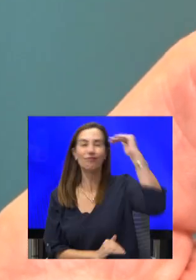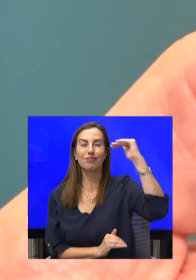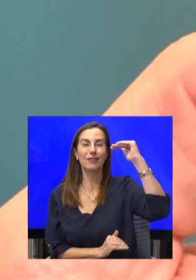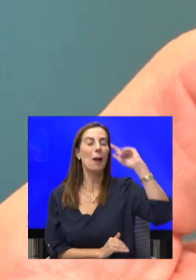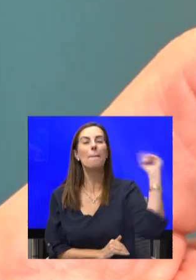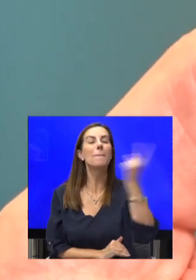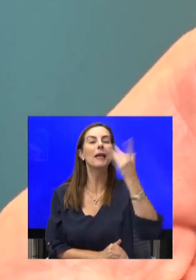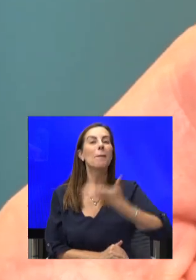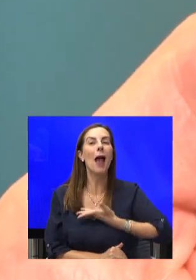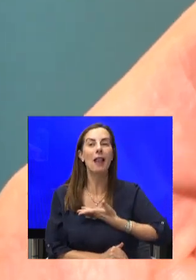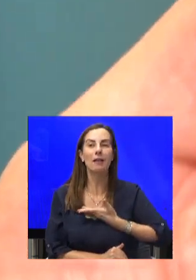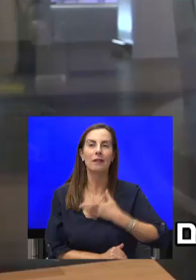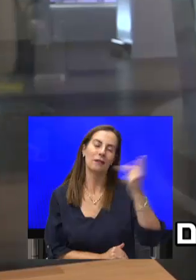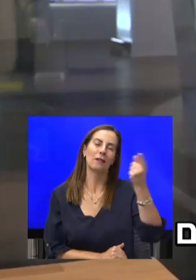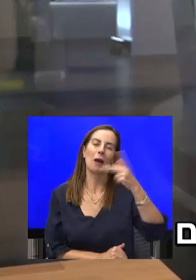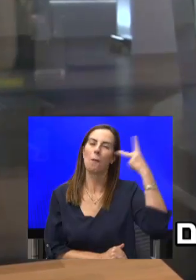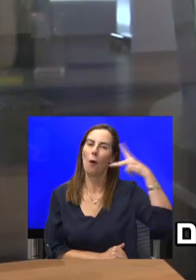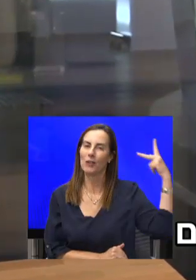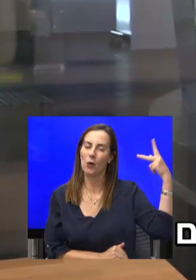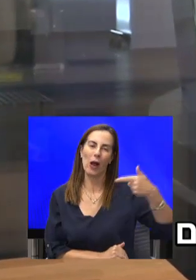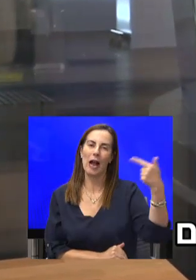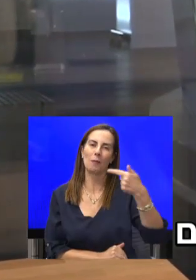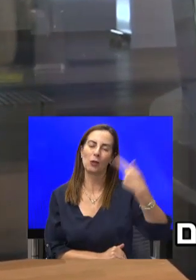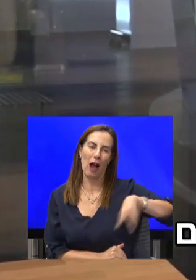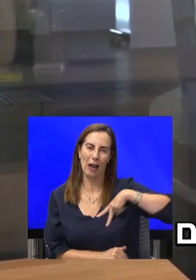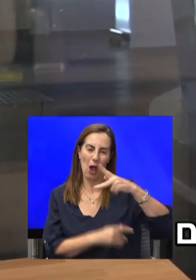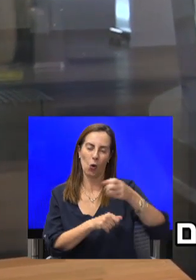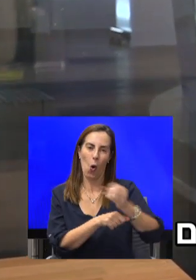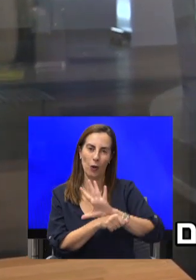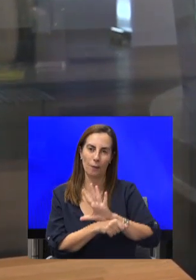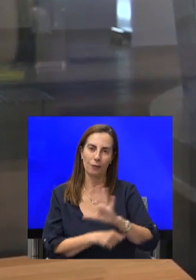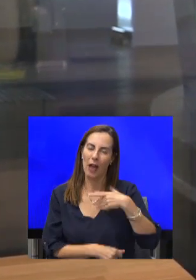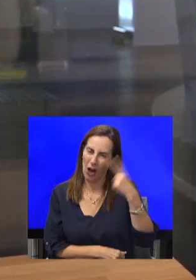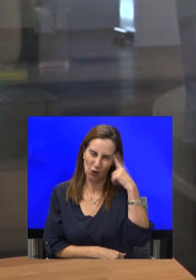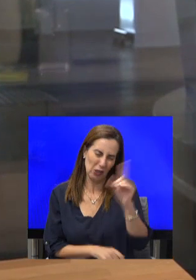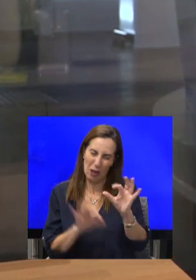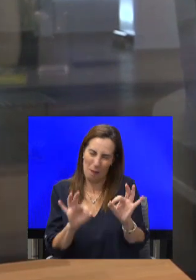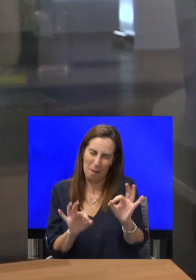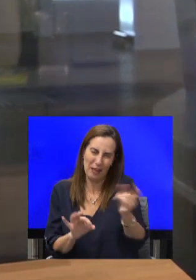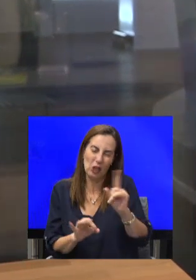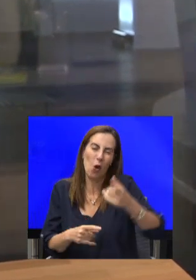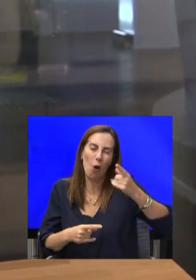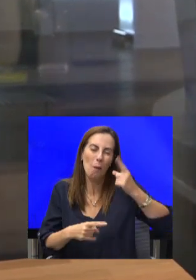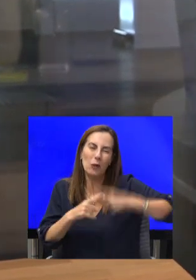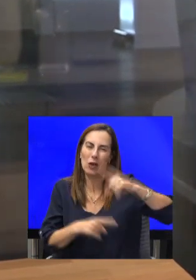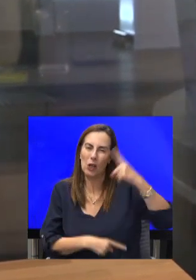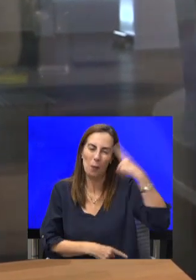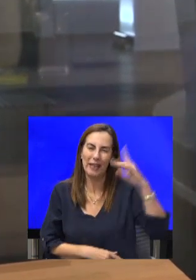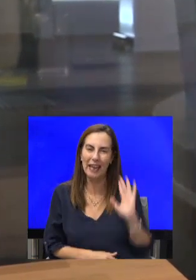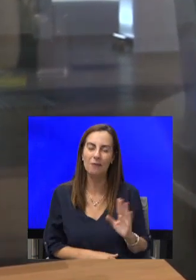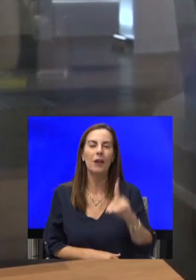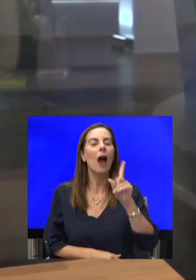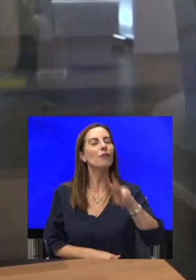פרויקטור הקורונה, פרופ' רוני גמזור. עכשיו, אני יודע, זה באמת לא סקר מדעי ולא כלום, זה כולה בטוויטר. יש רק בעיה אחת.